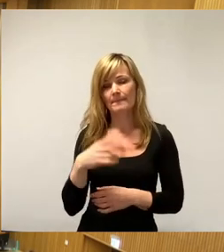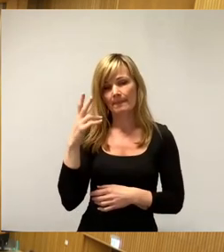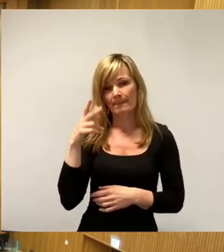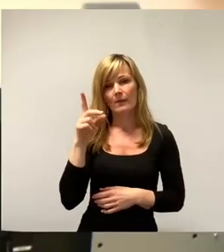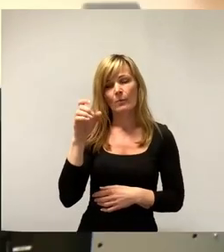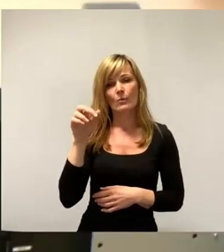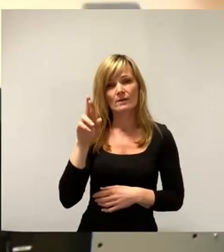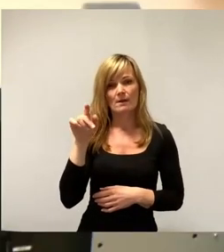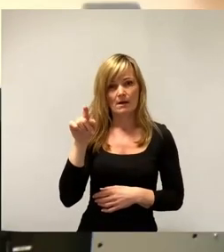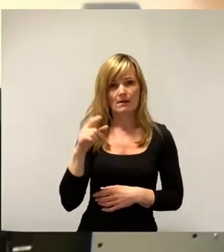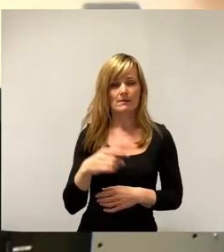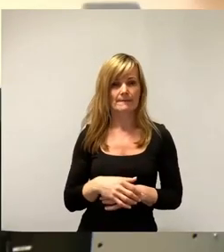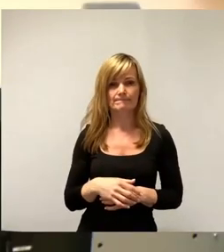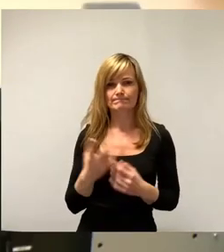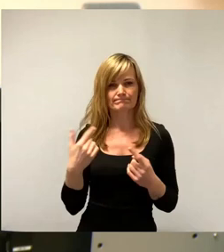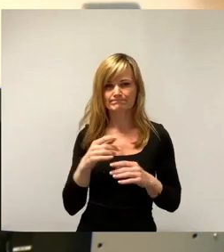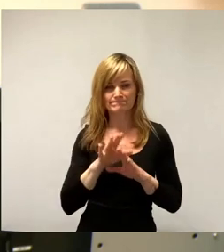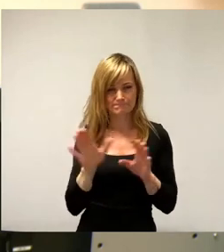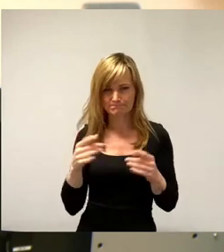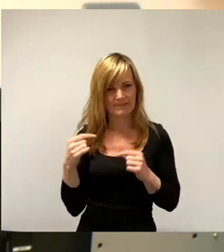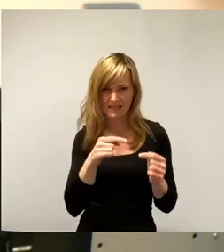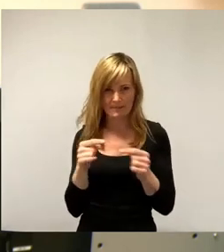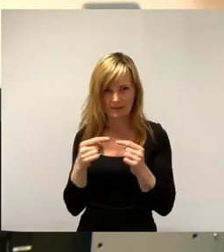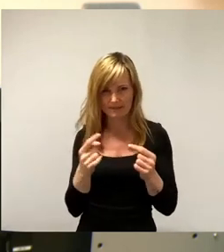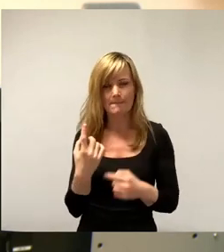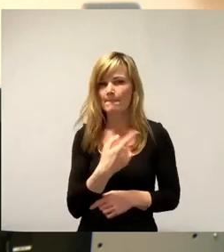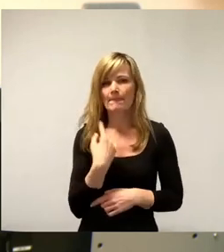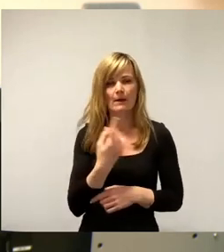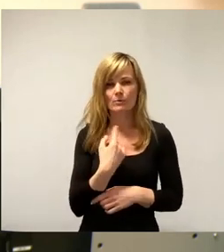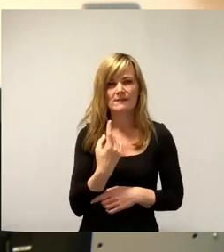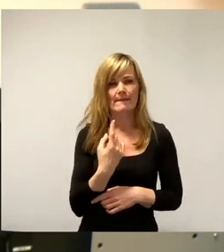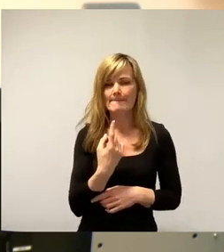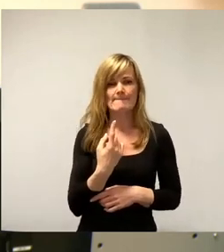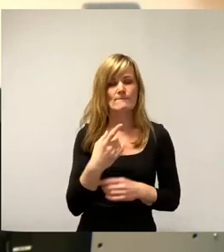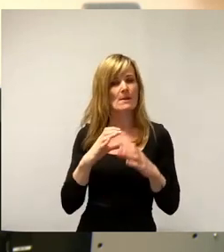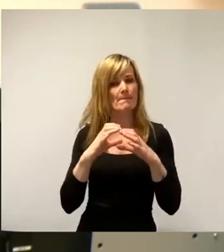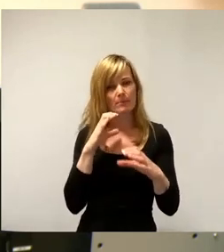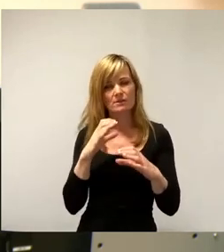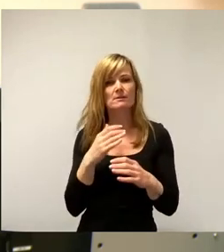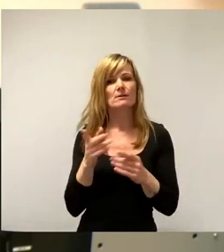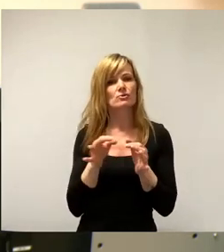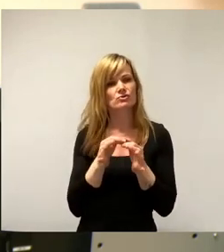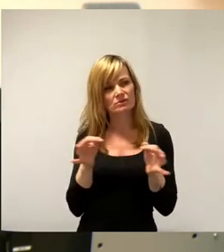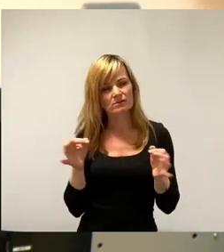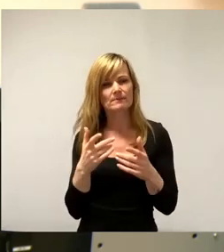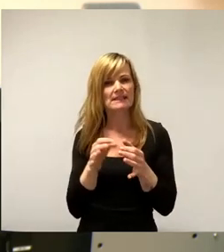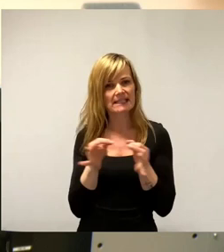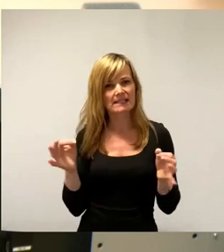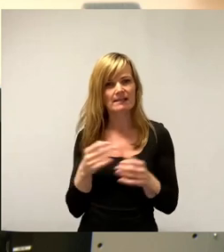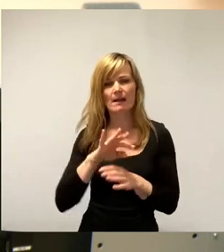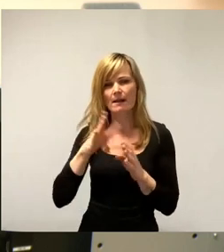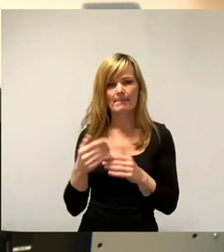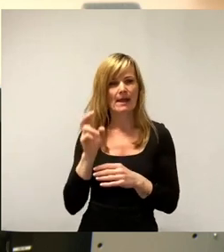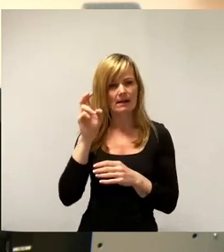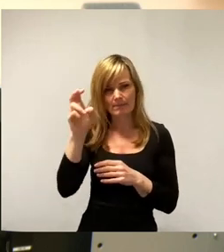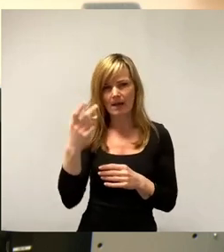zur Debatte steht. Er steht nirgendwo zur Debatte, unsere Buslinien, unsere Straßenbahnlinien oder Fährverbindung oder unsere Bergbahn. Das steht ja gar nicht